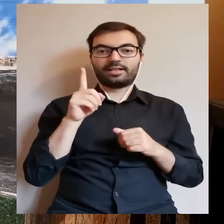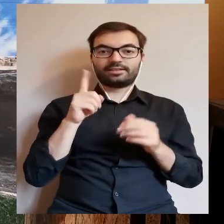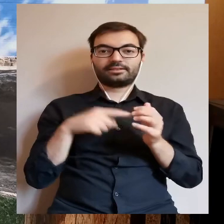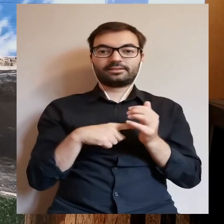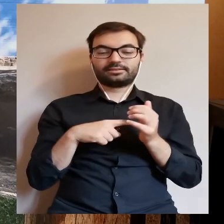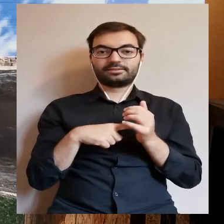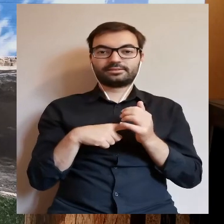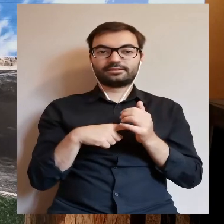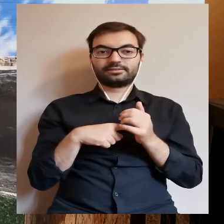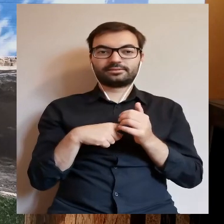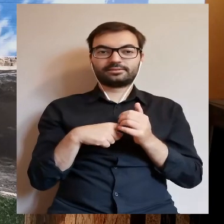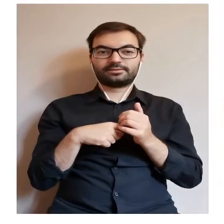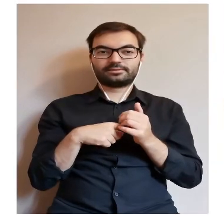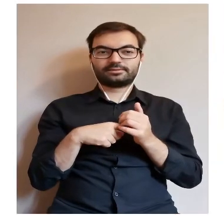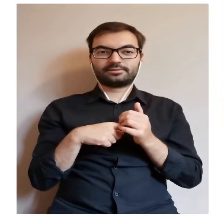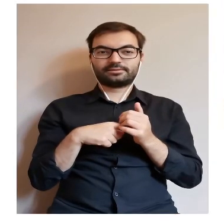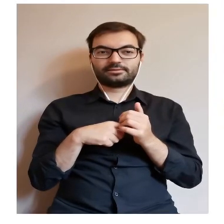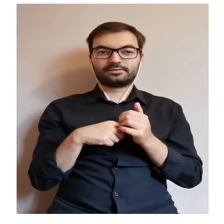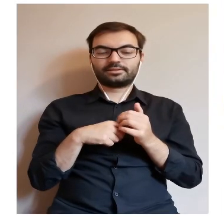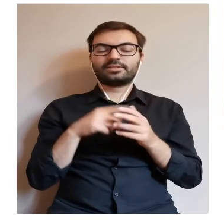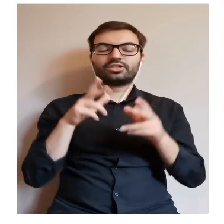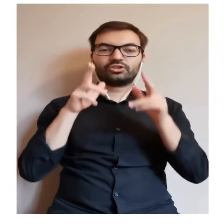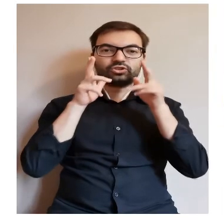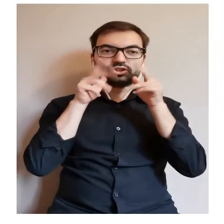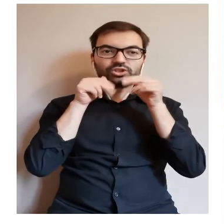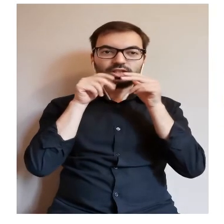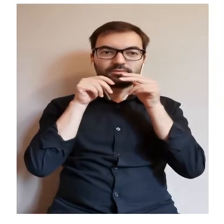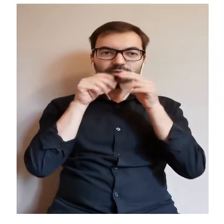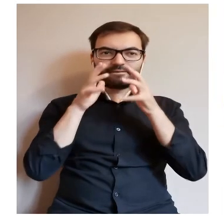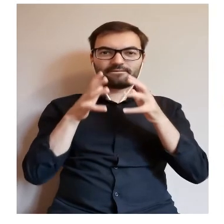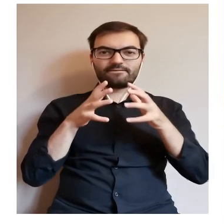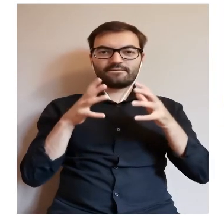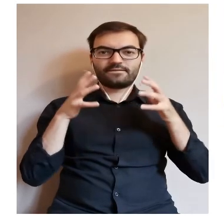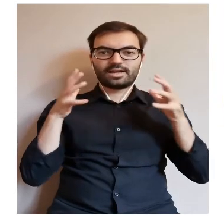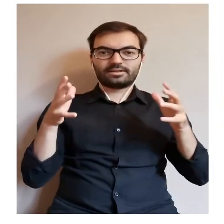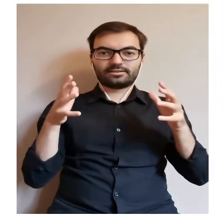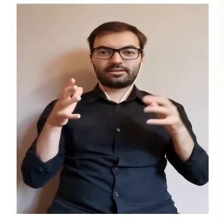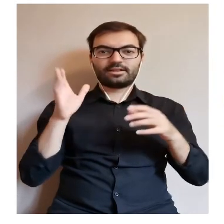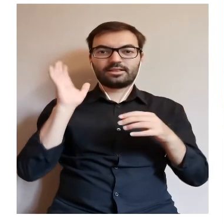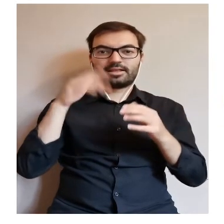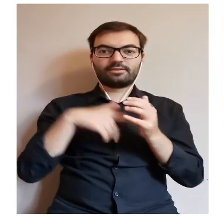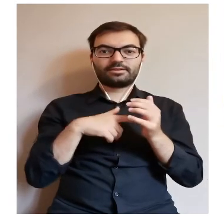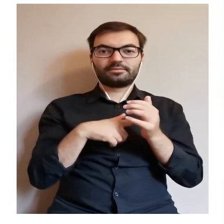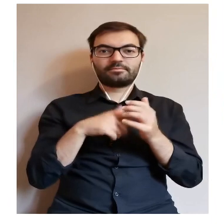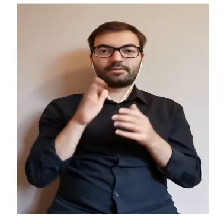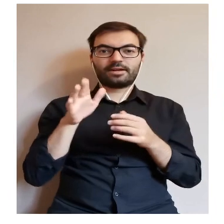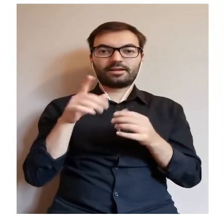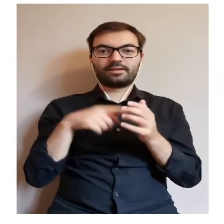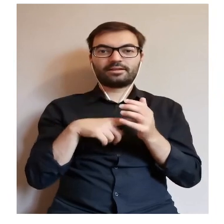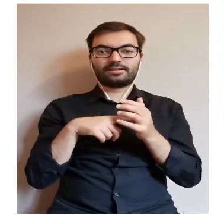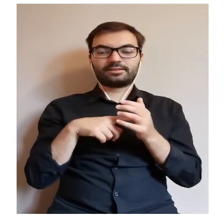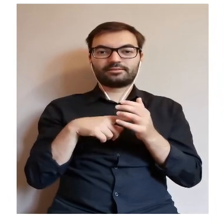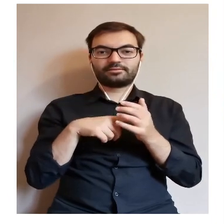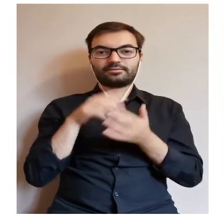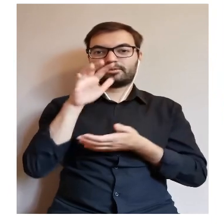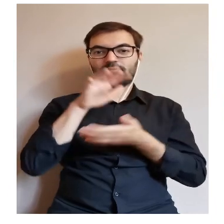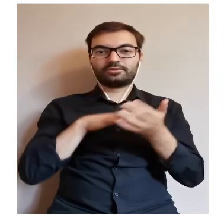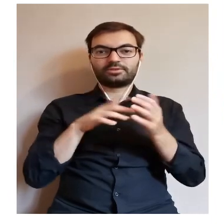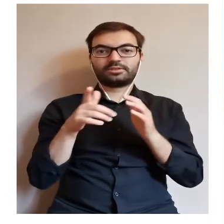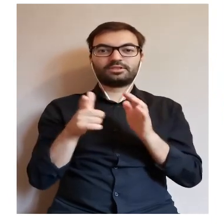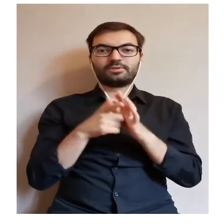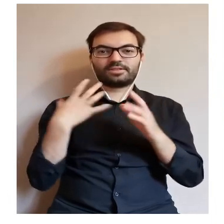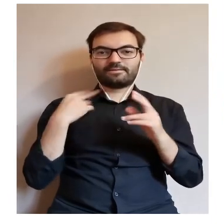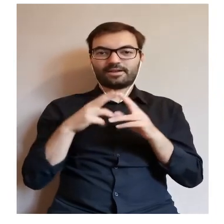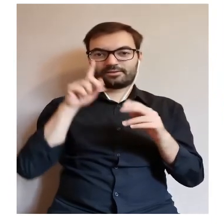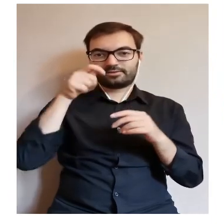Ale rzeczywiście była to ropucha wielgachna. Nawet uzyskała w jednej z relacji